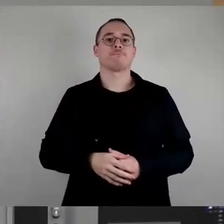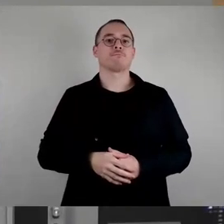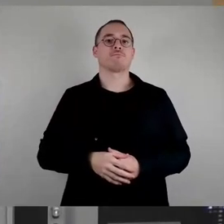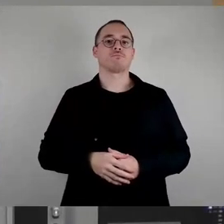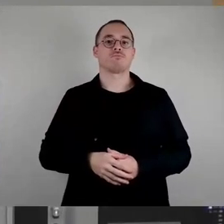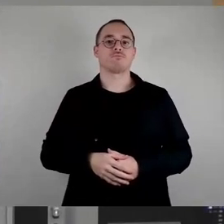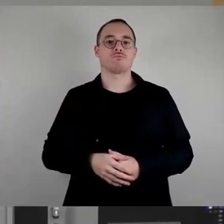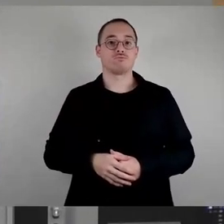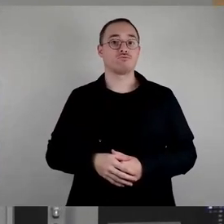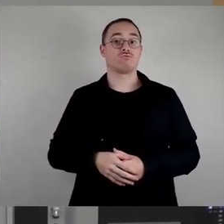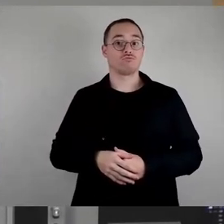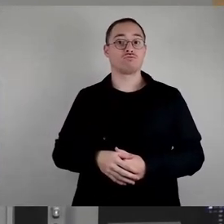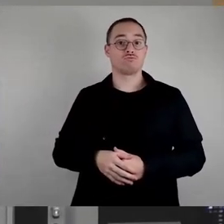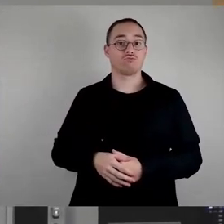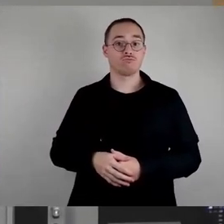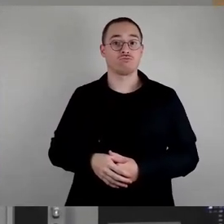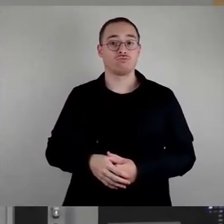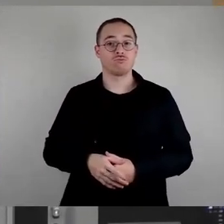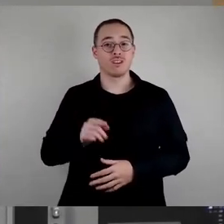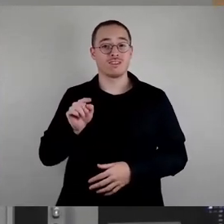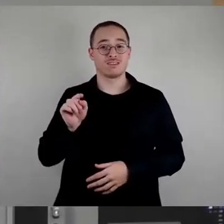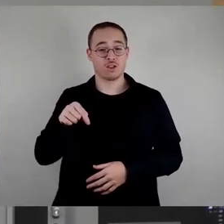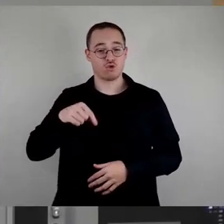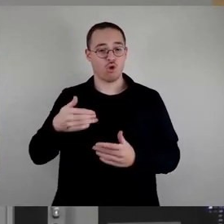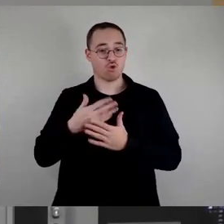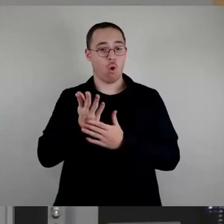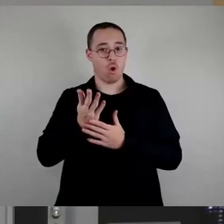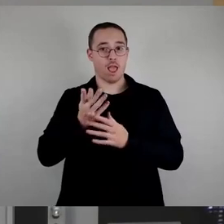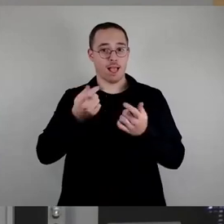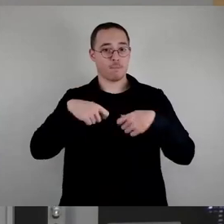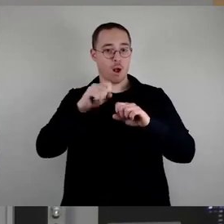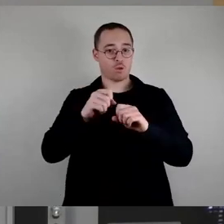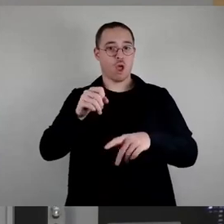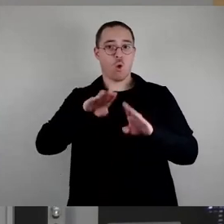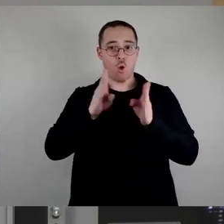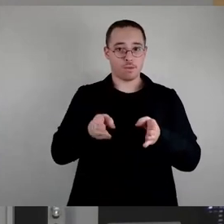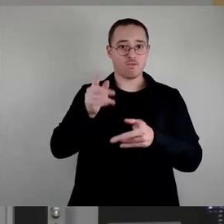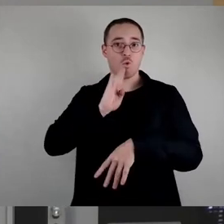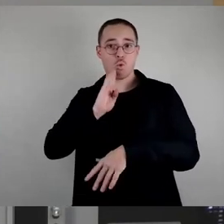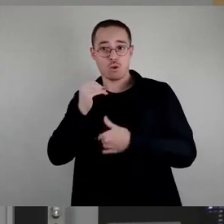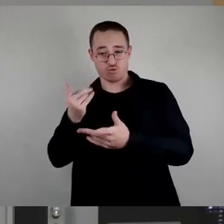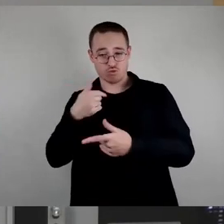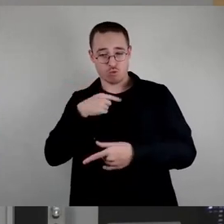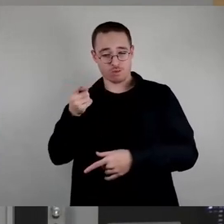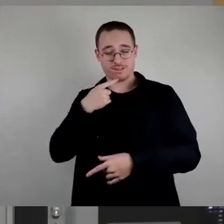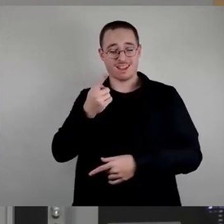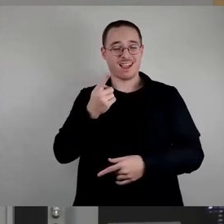festgestellt hat, dass die neu gebauten Häuser und Wohnungen der WED über das Stadtgebiet verteilt sind. Und das führt genau